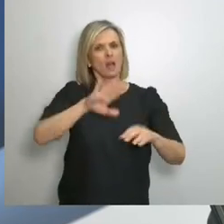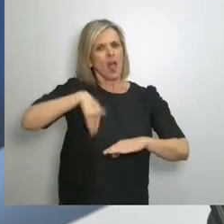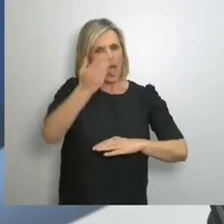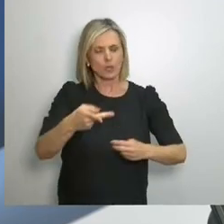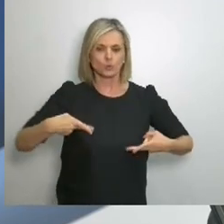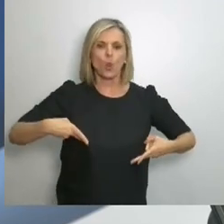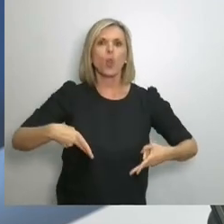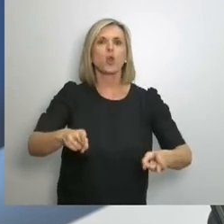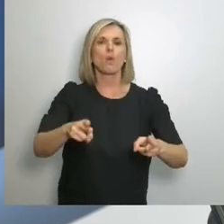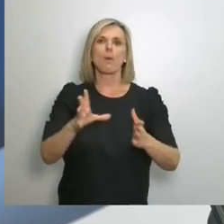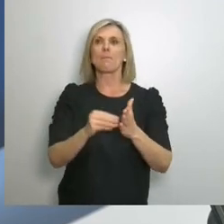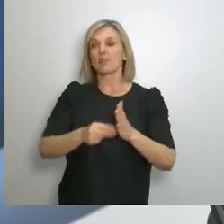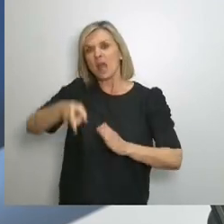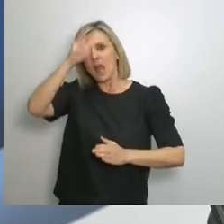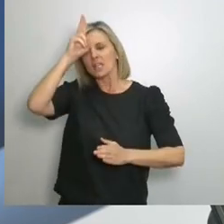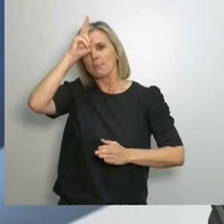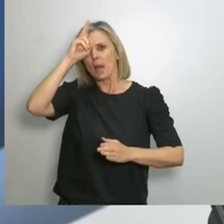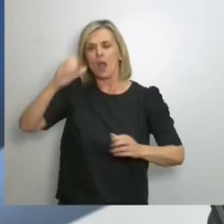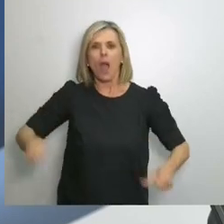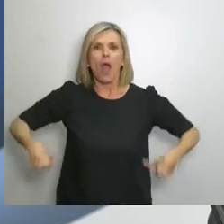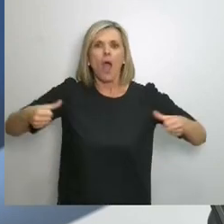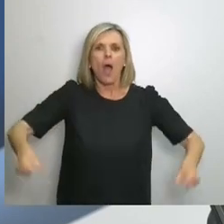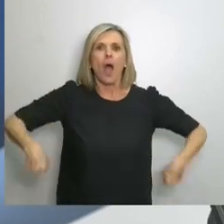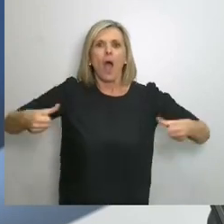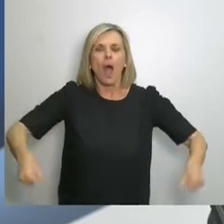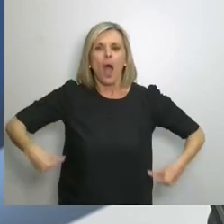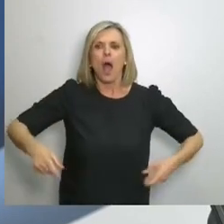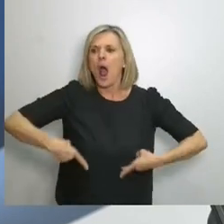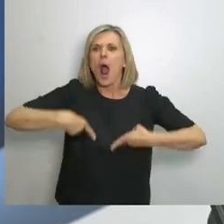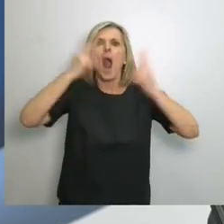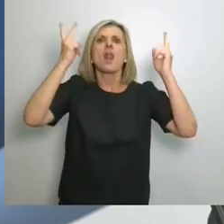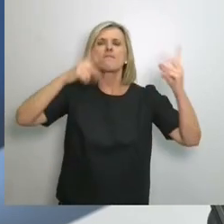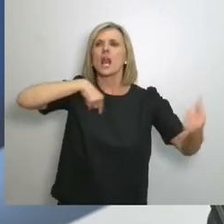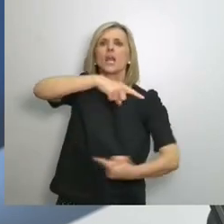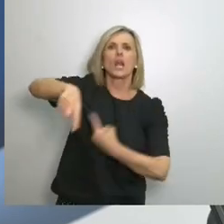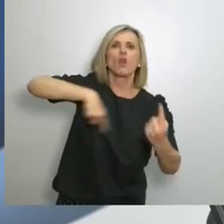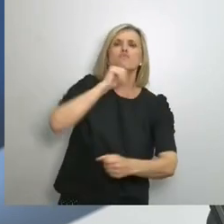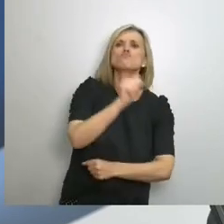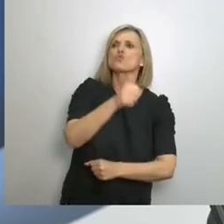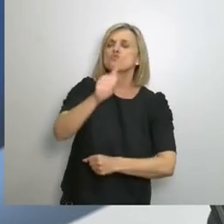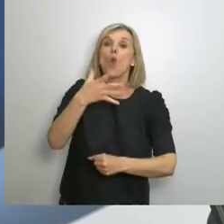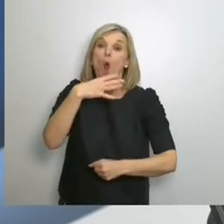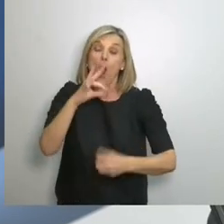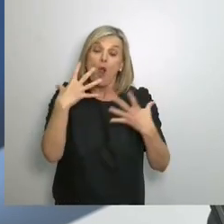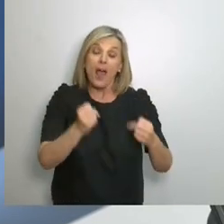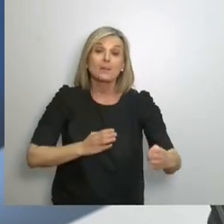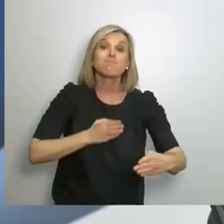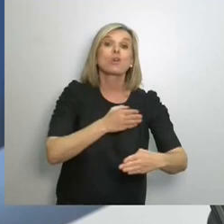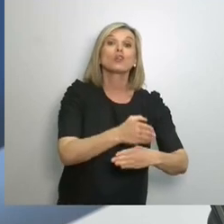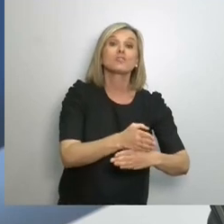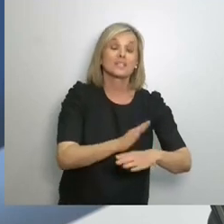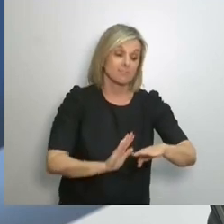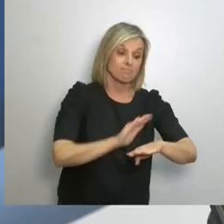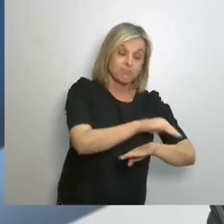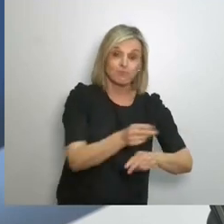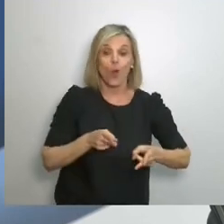πόλεις της Γερμανίας για να δει άτομα αμαία να κυκλοφορούν με τα αμαξίδια μόνα τους Στην